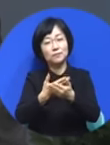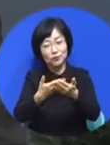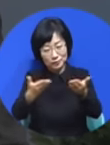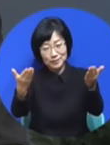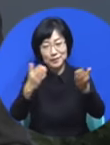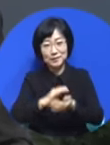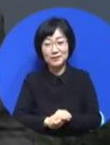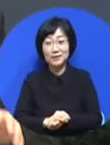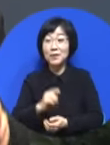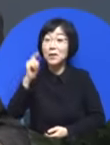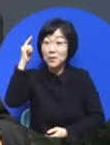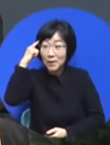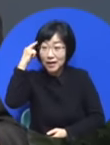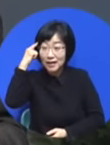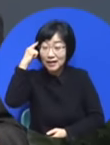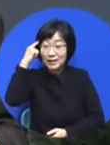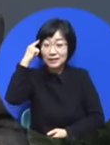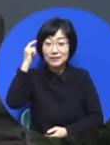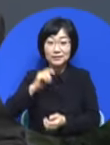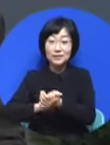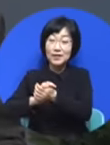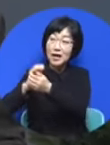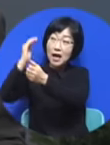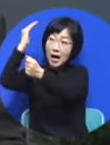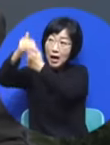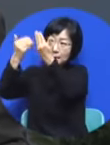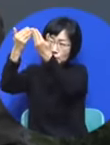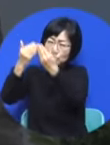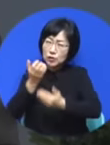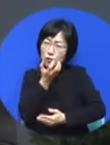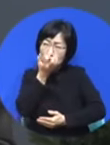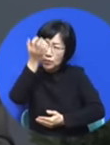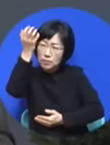외냐? 하나님이 주신 그 꿈 이루어야 되기 때문에